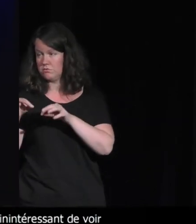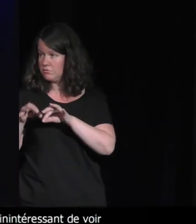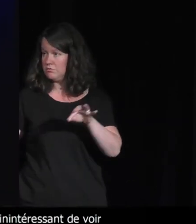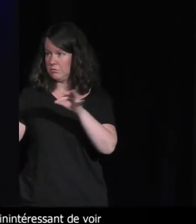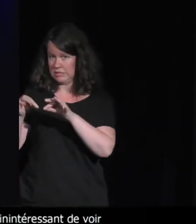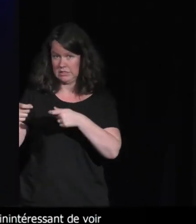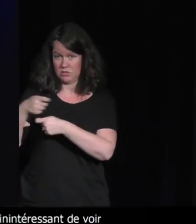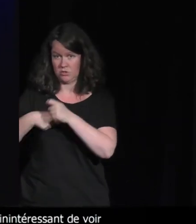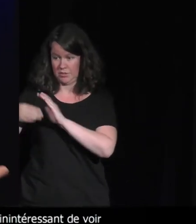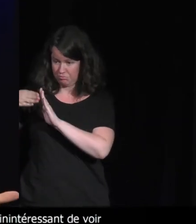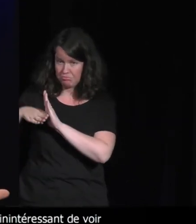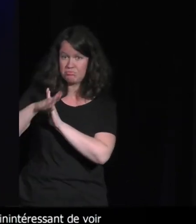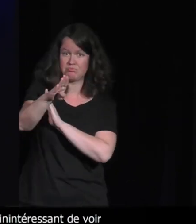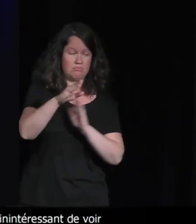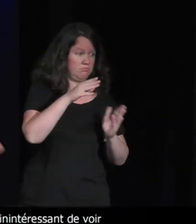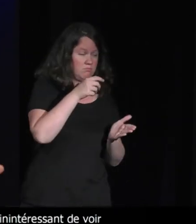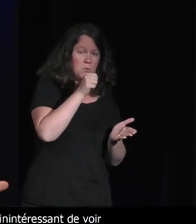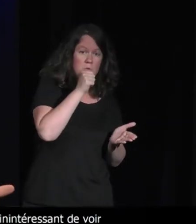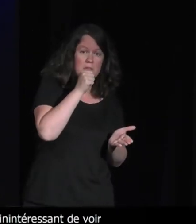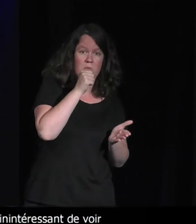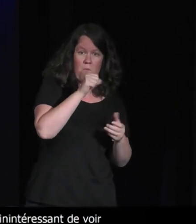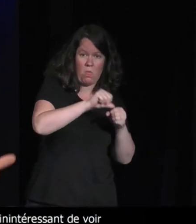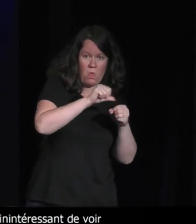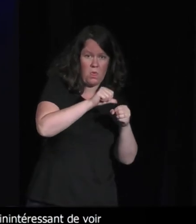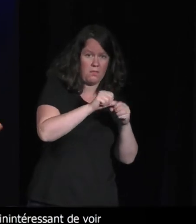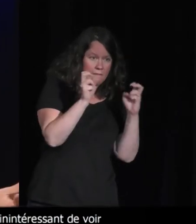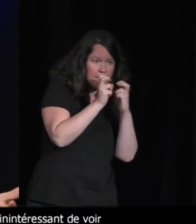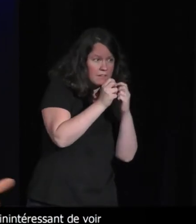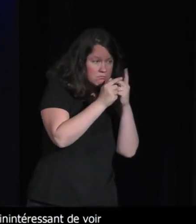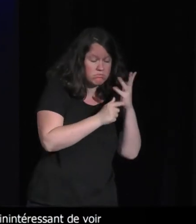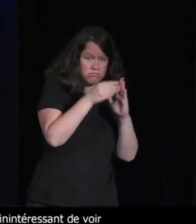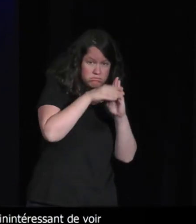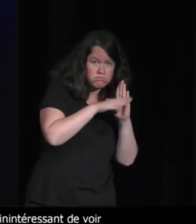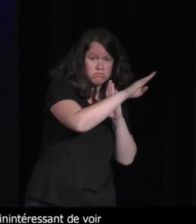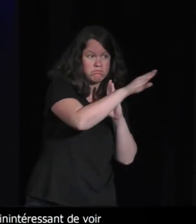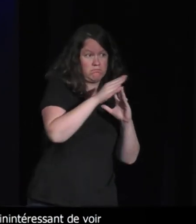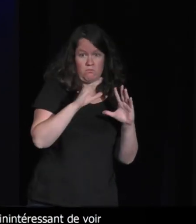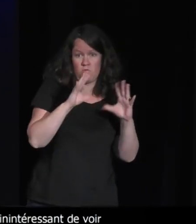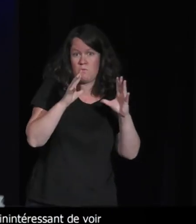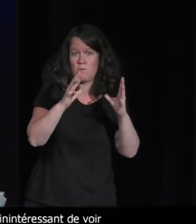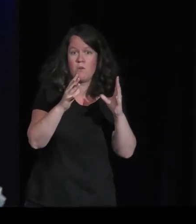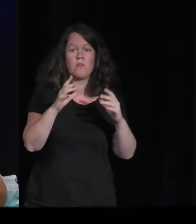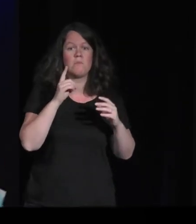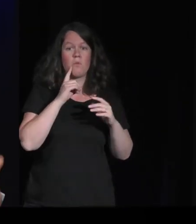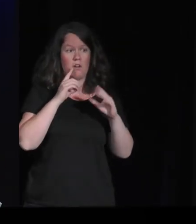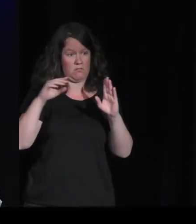et la consommation ? Bon, parce que le consensus scientifique, ça ne se produit pas, ce découplage miraculé. Au contraire, on a une augmentation,